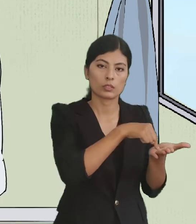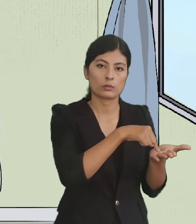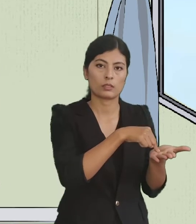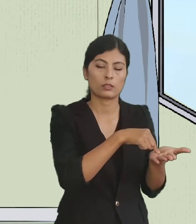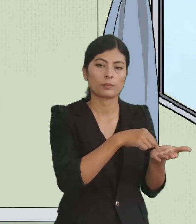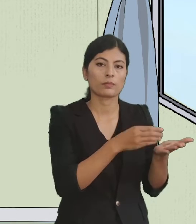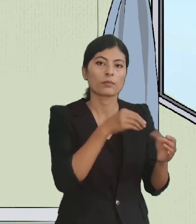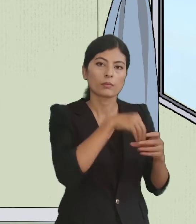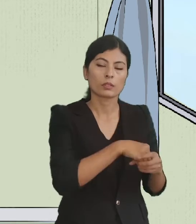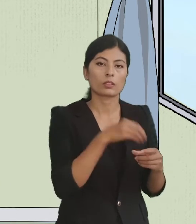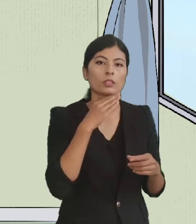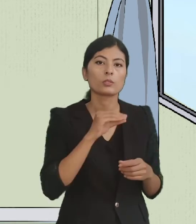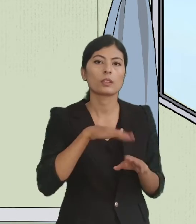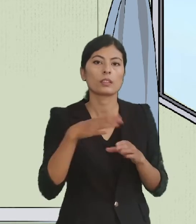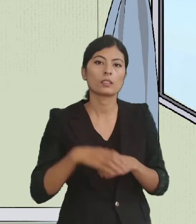केंद्र भीतर ले जाई छट